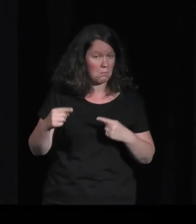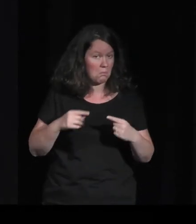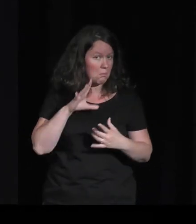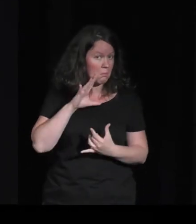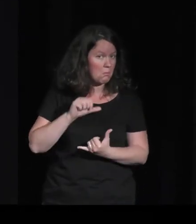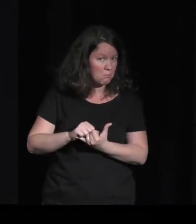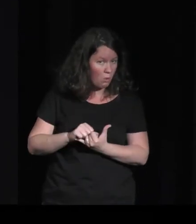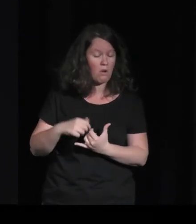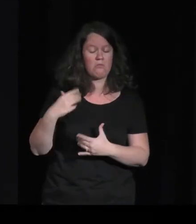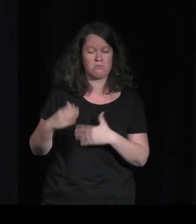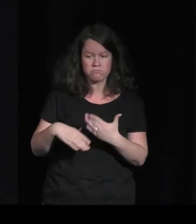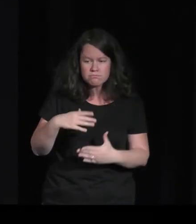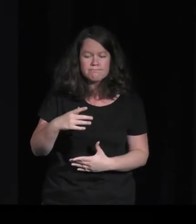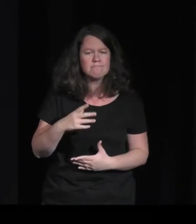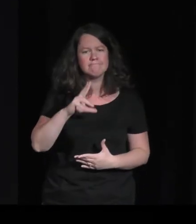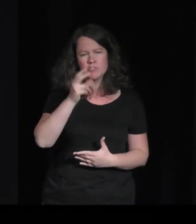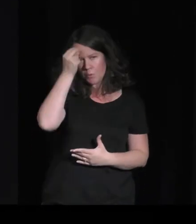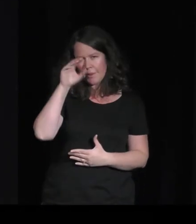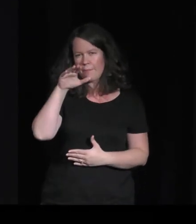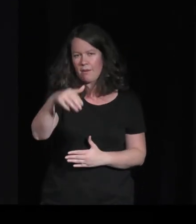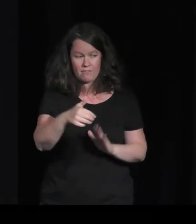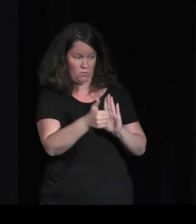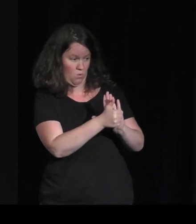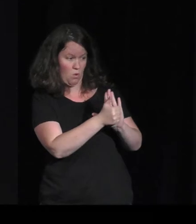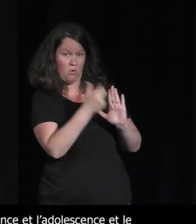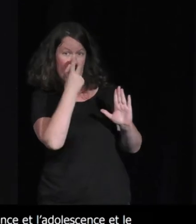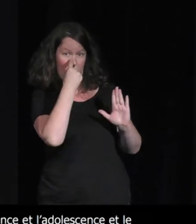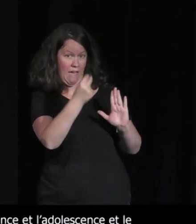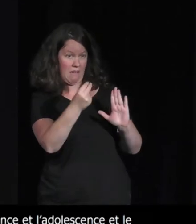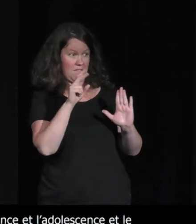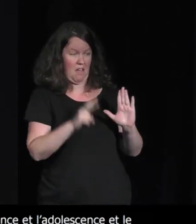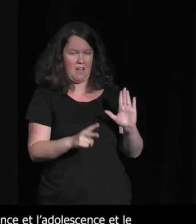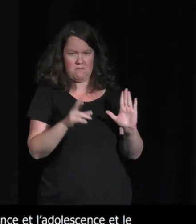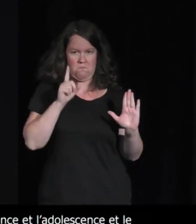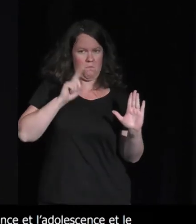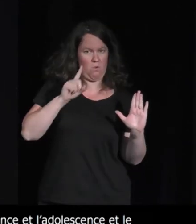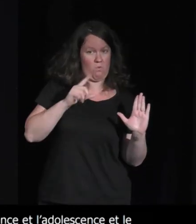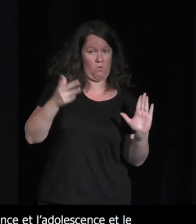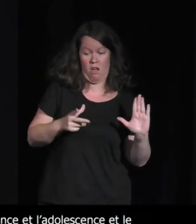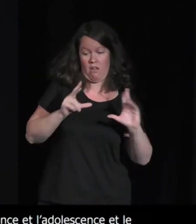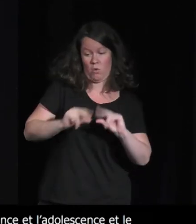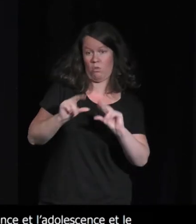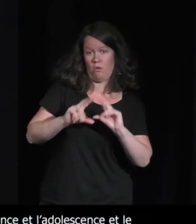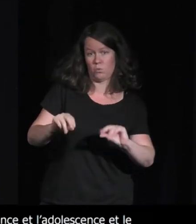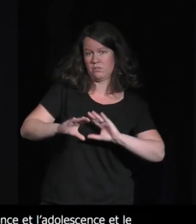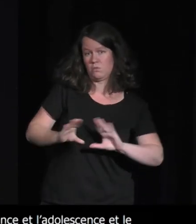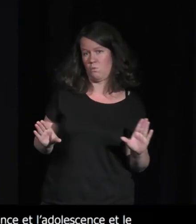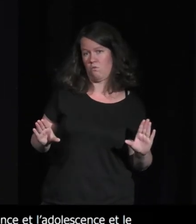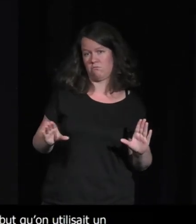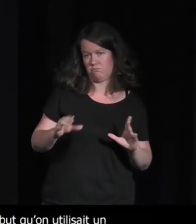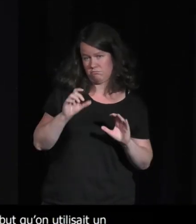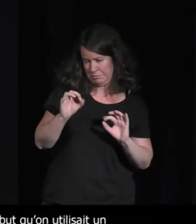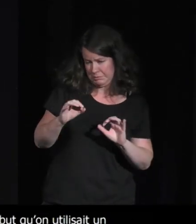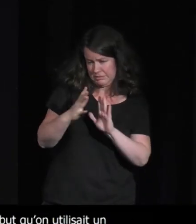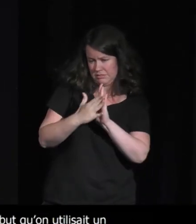'utiliser un animal pour pour des fins purement voilà narratives et puis et puis aussi ce